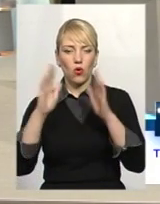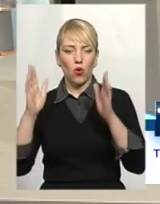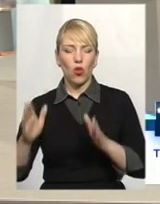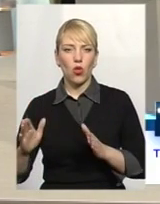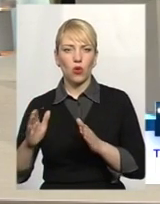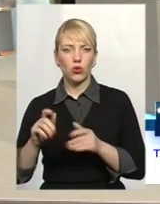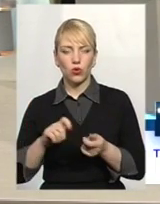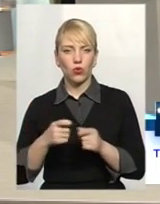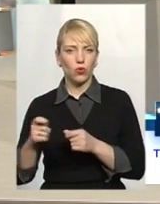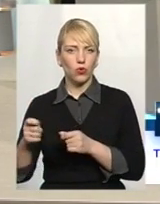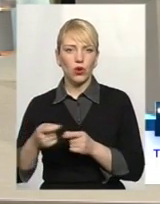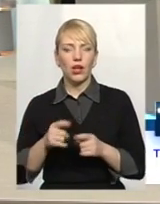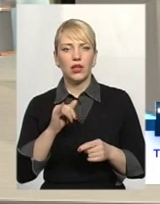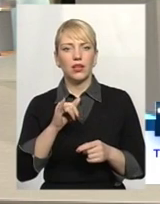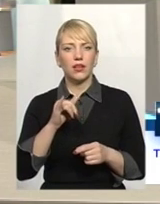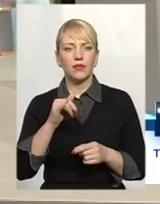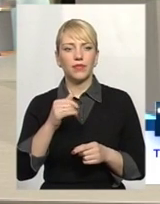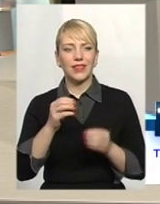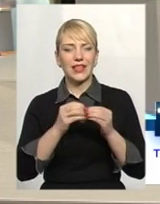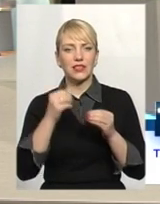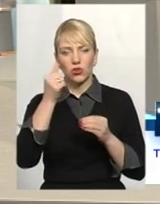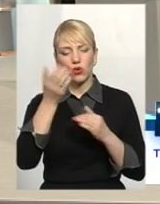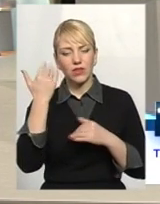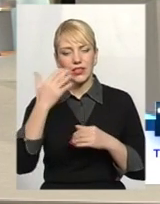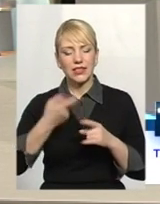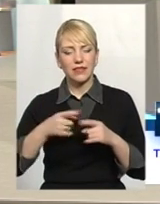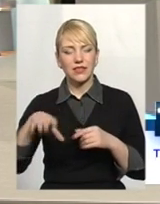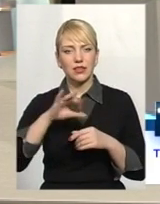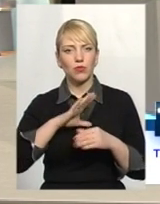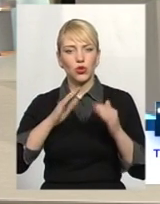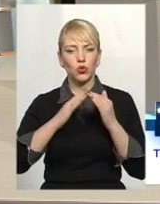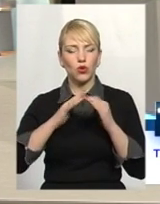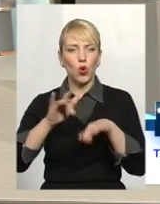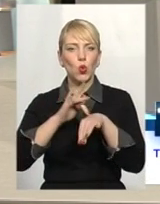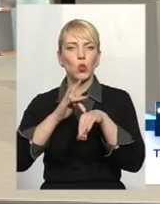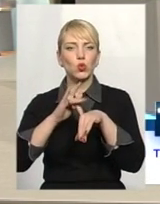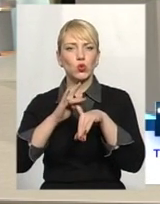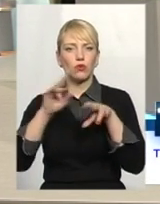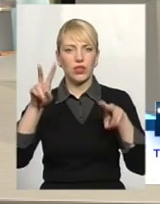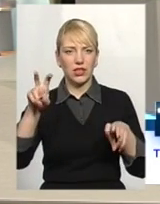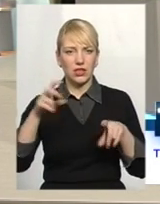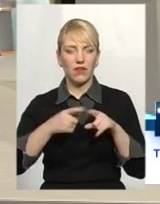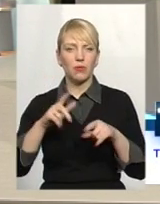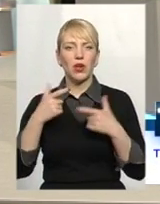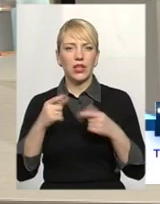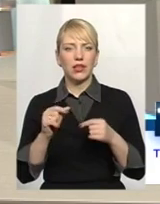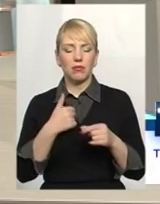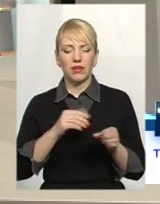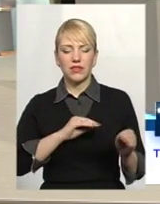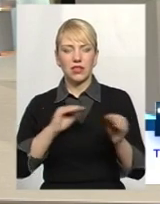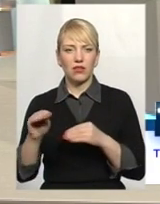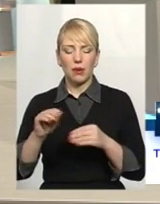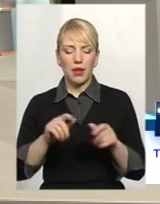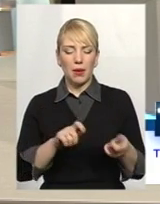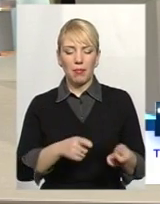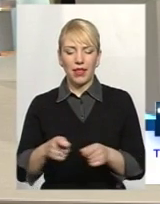загальнобудинкових лічильників. Це практично були всі будинки Хрущовки, так як ми їх називаємо, де тільки встановлена плита газова